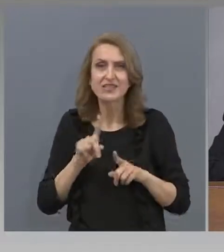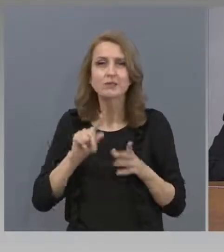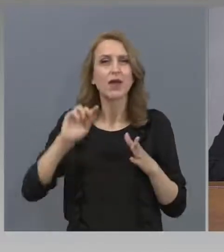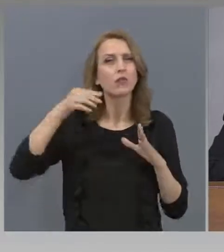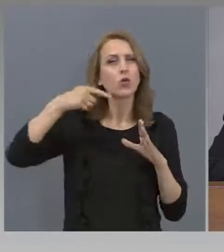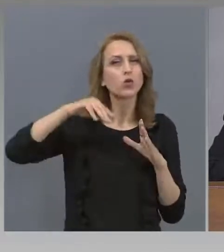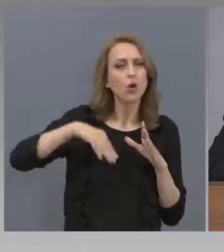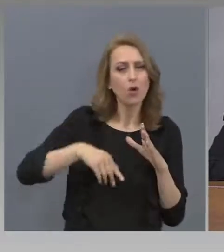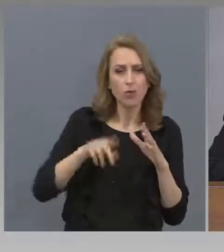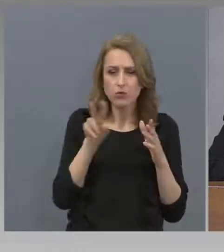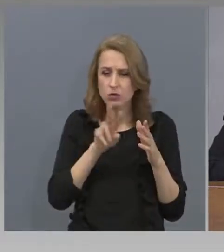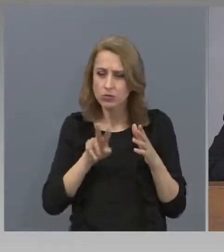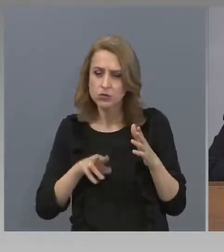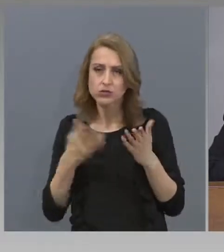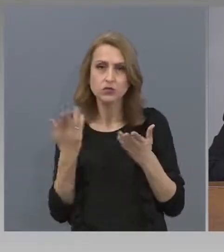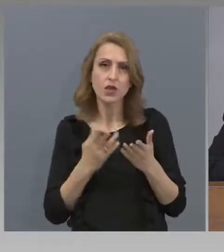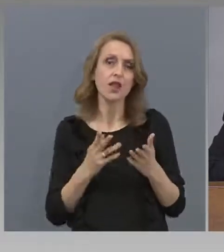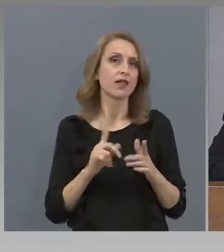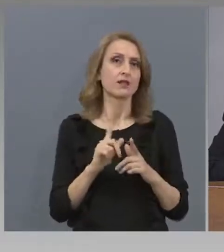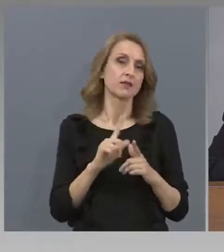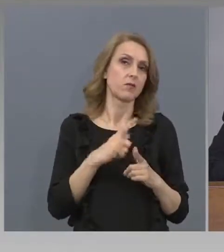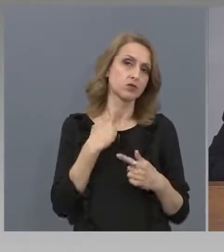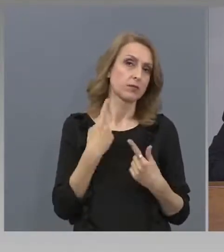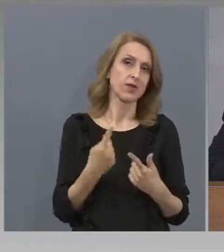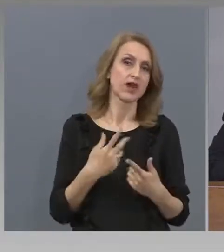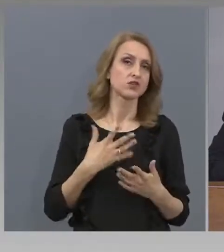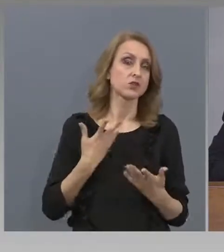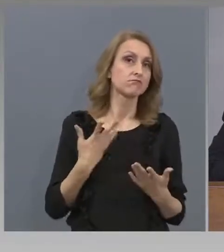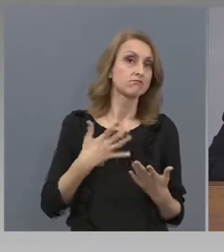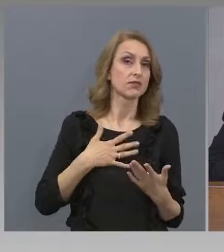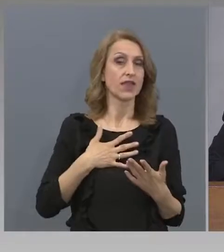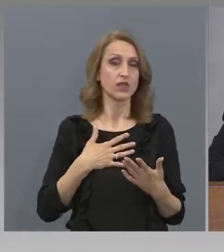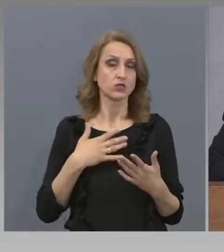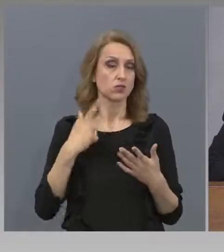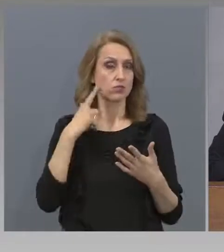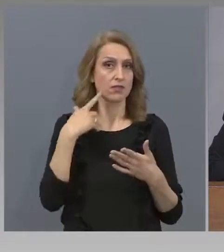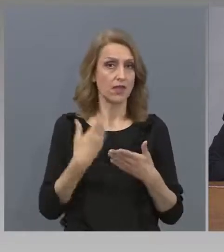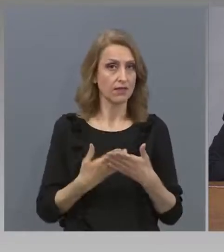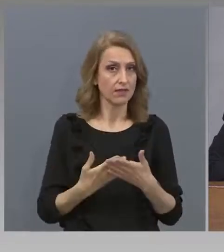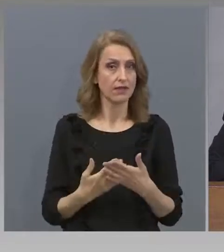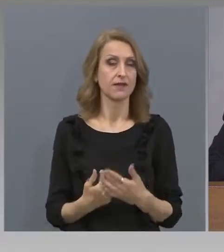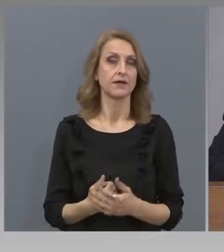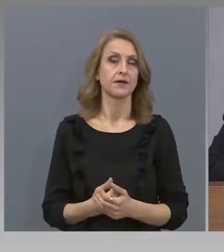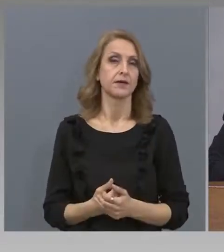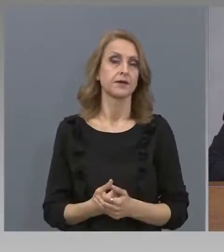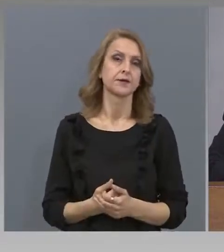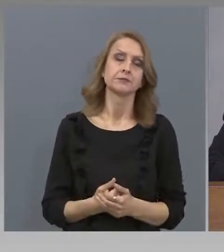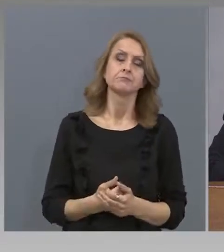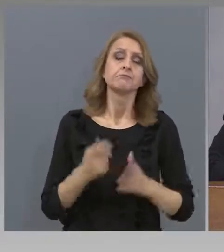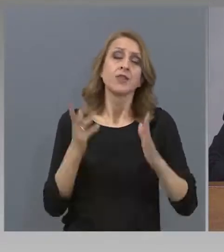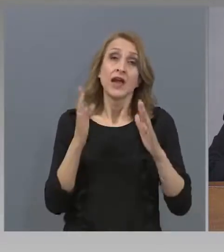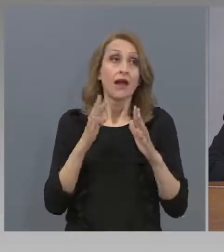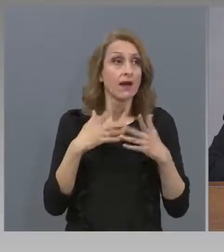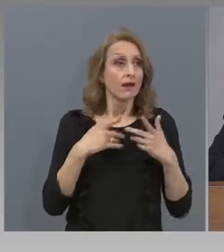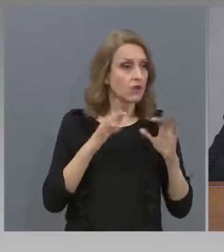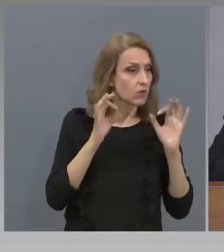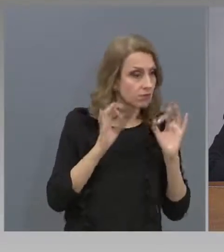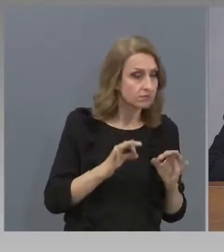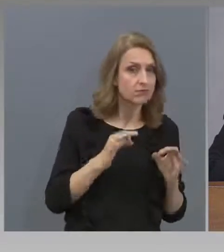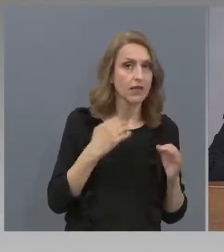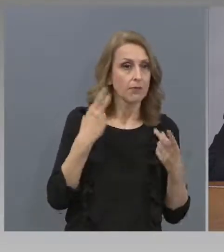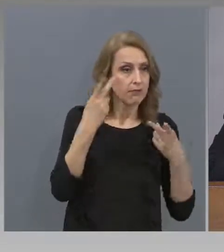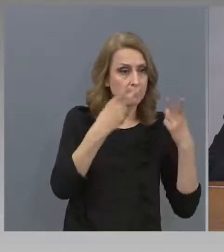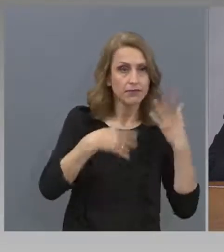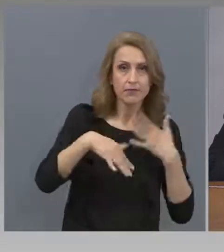обсъждани корекции и при самото онлайн заседание. Така че ще ви информираме малко по-късно.